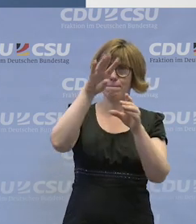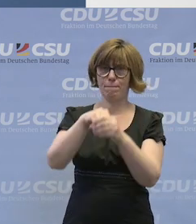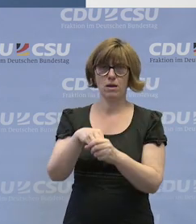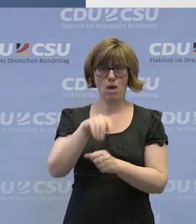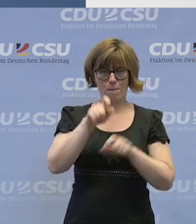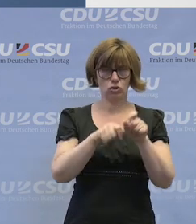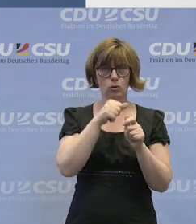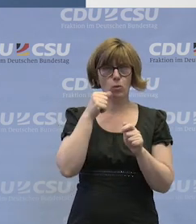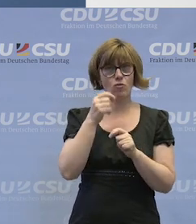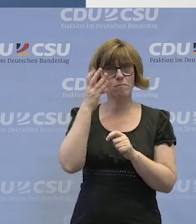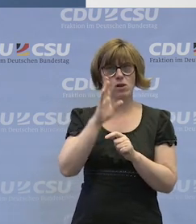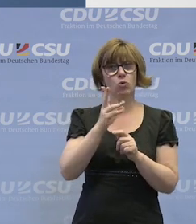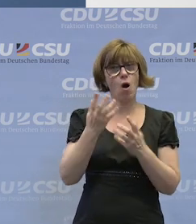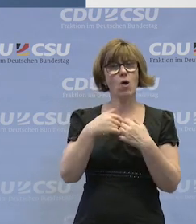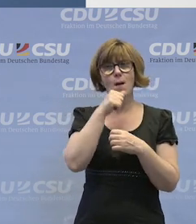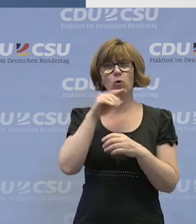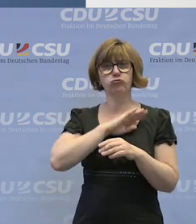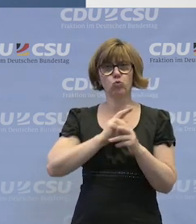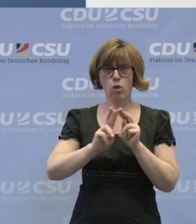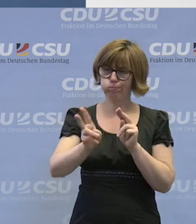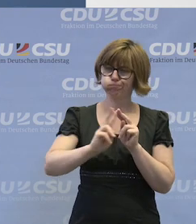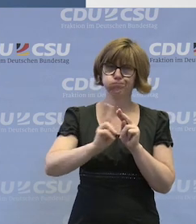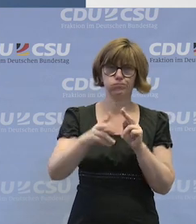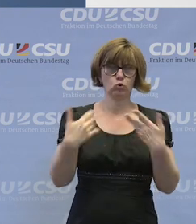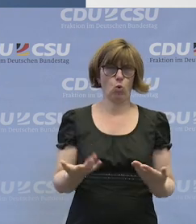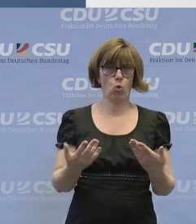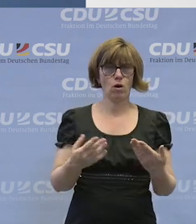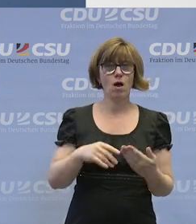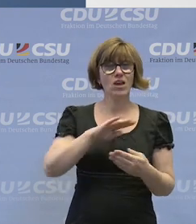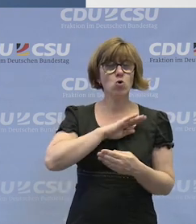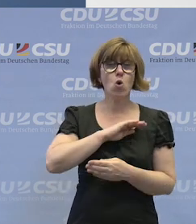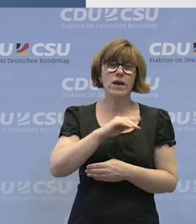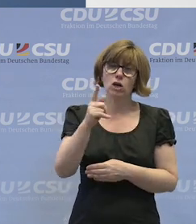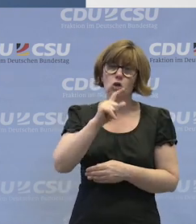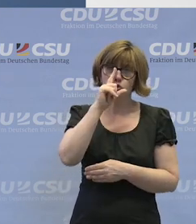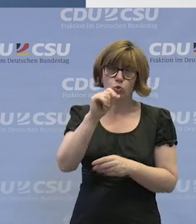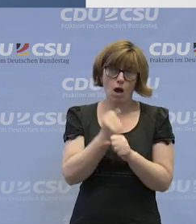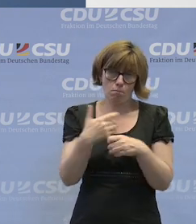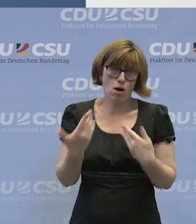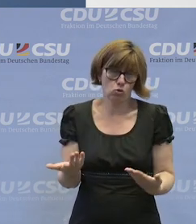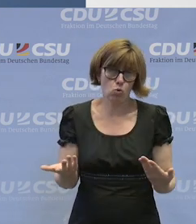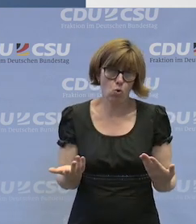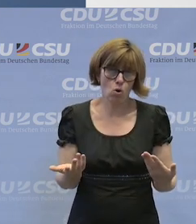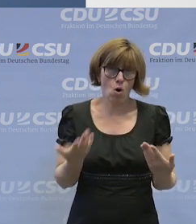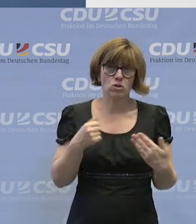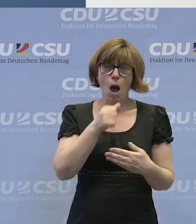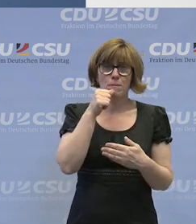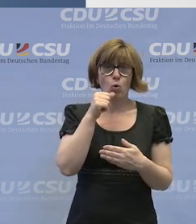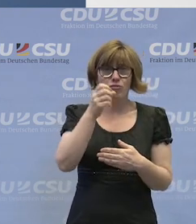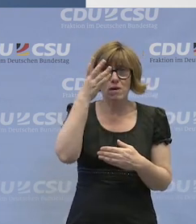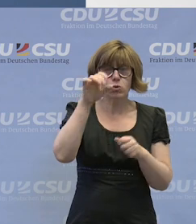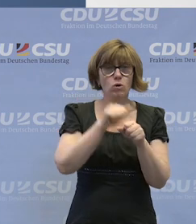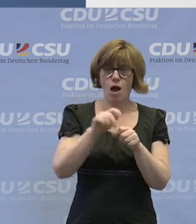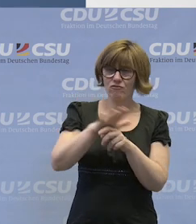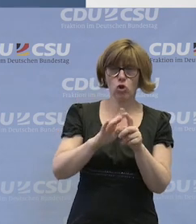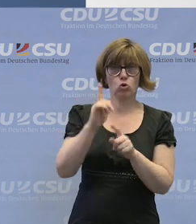dass Menschen in der beruflichen Bildung auch die Berufsschule besuchen? Die Kollegen in Stuttgart machen das zum Beispiel so. Oder warum kann berufliche Bildung nicht